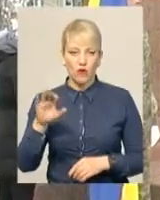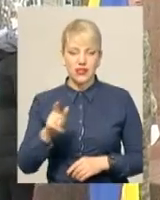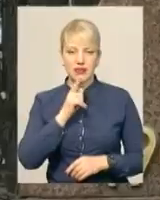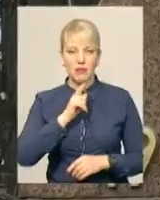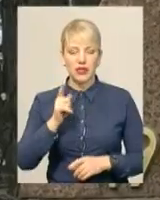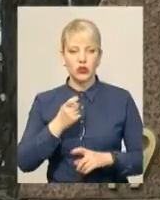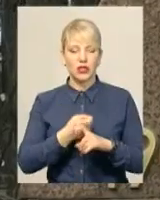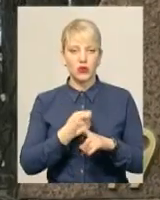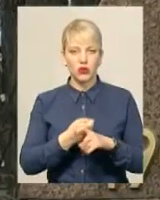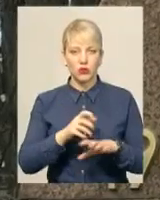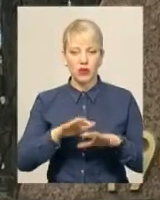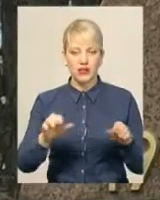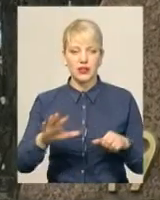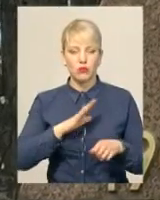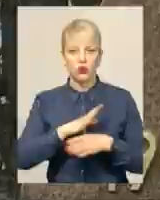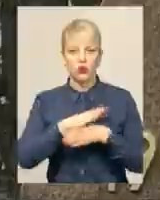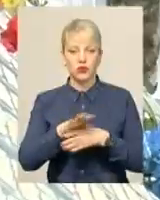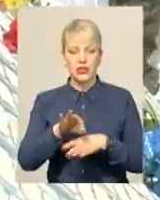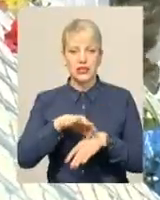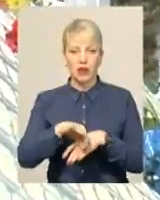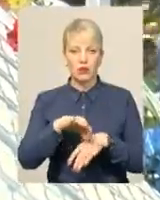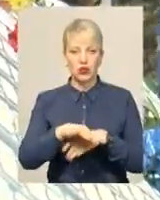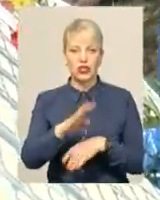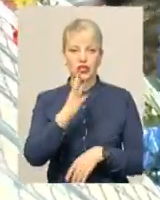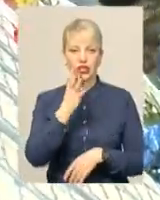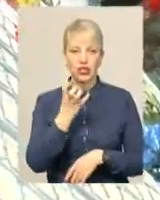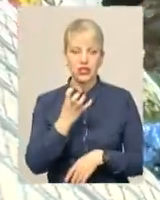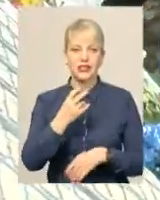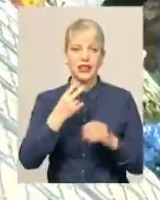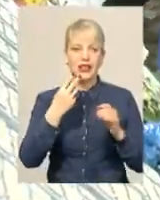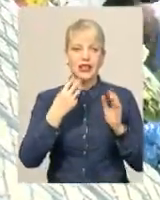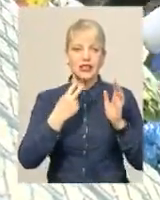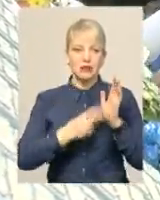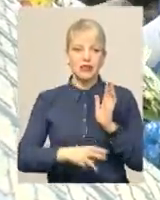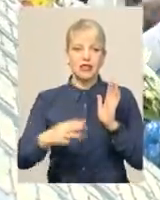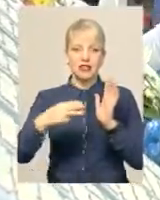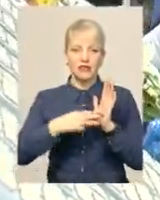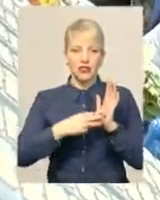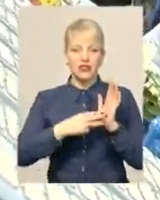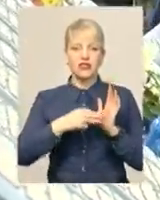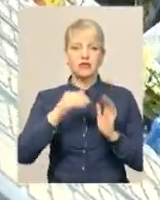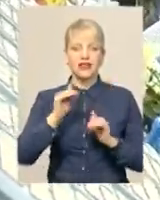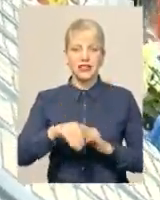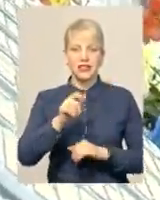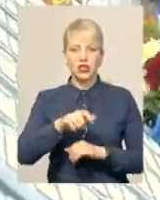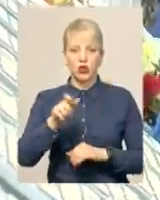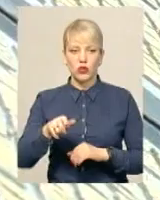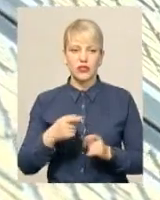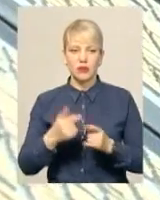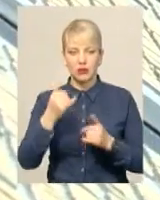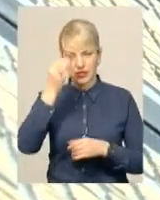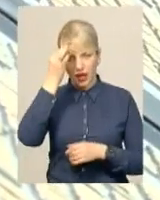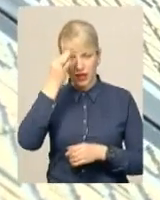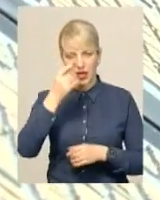окупації на Хмельниччині було розстріляно і замучено 478 тисяч осіб. Сьогодні загиблих військових та мирних жителів згадали